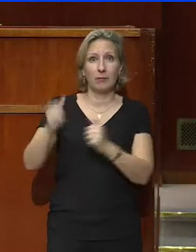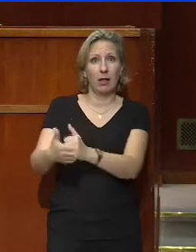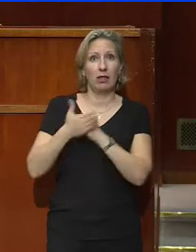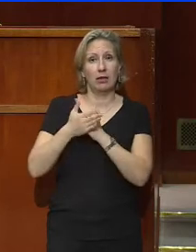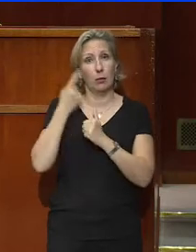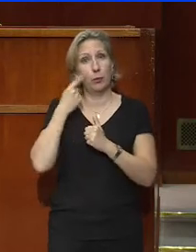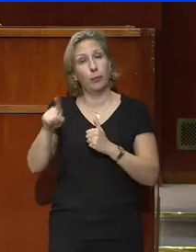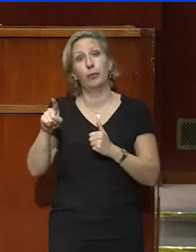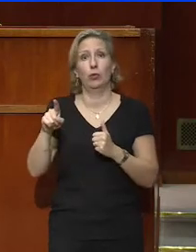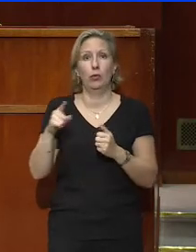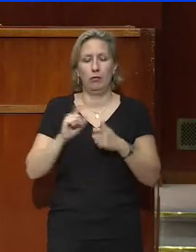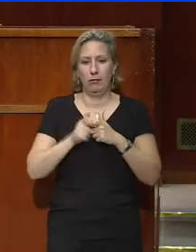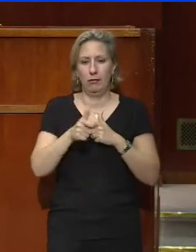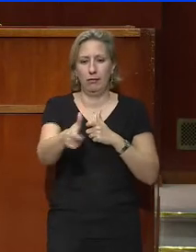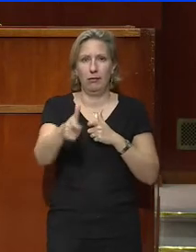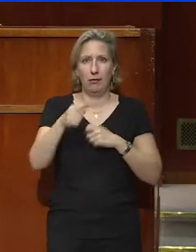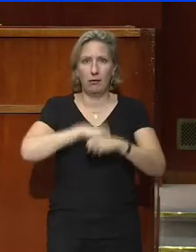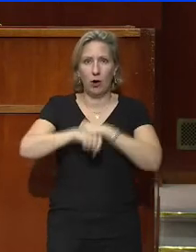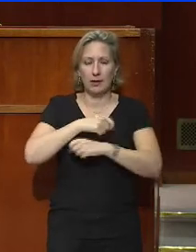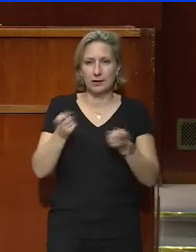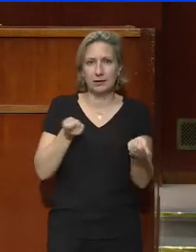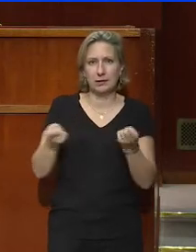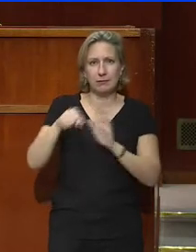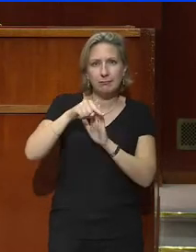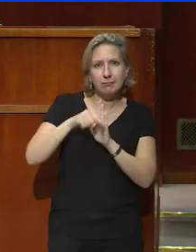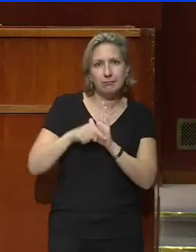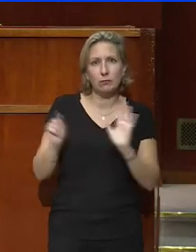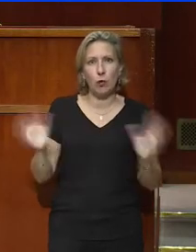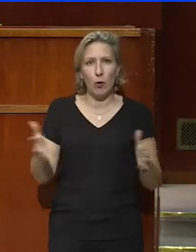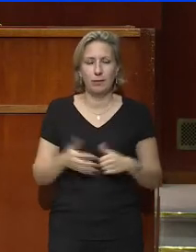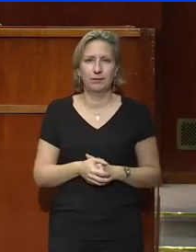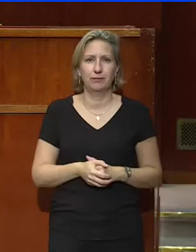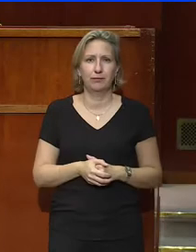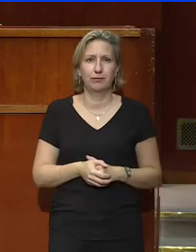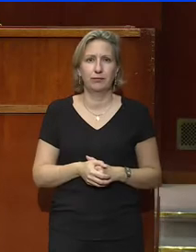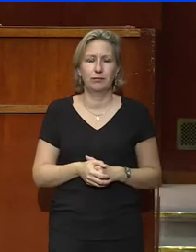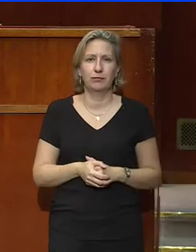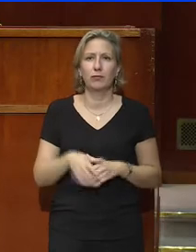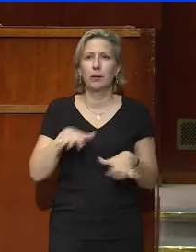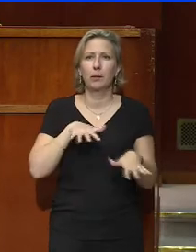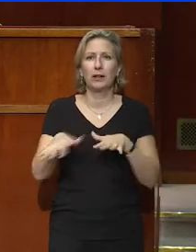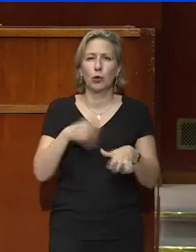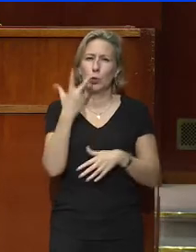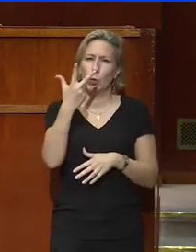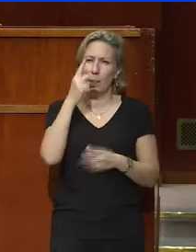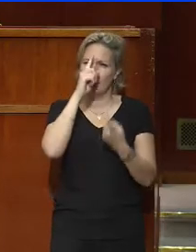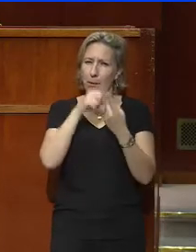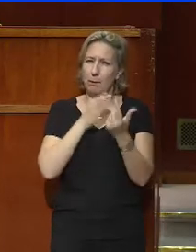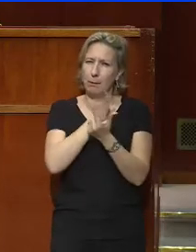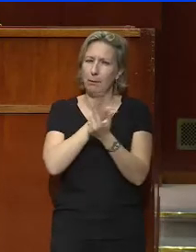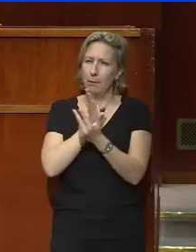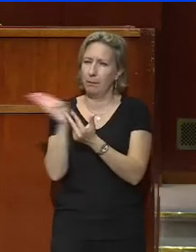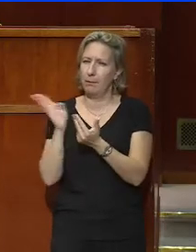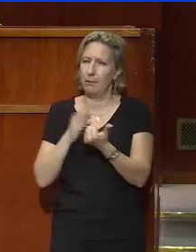modalités de cette animation. Des modalités qui, si vous le voulez bien, pourraient se concentrer sur trois aspects. D'abord,